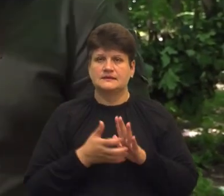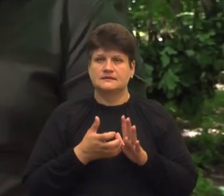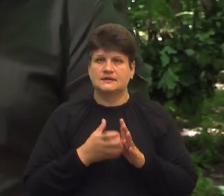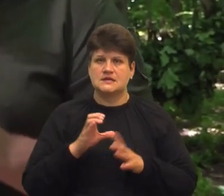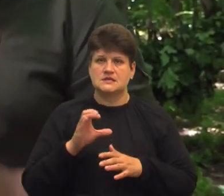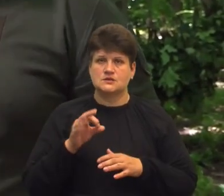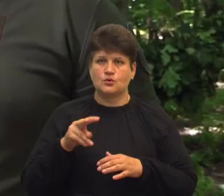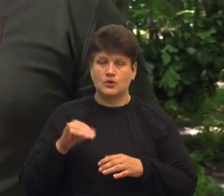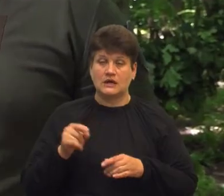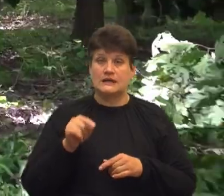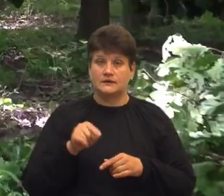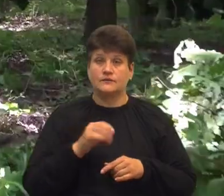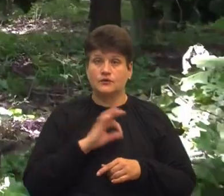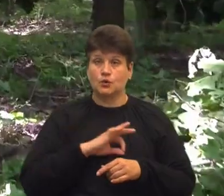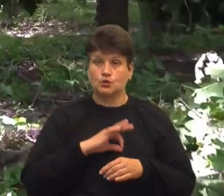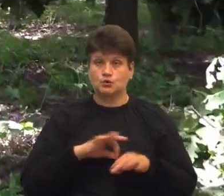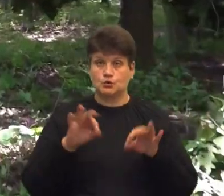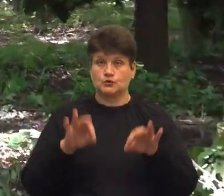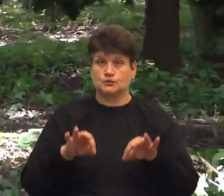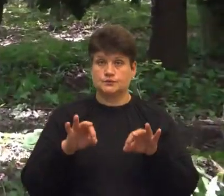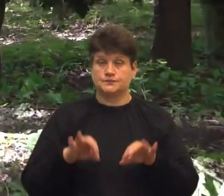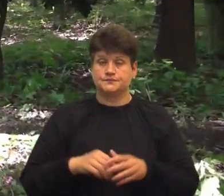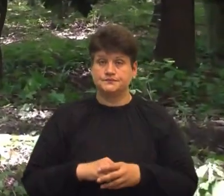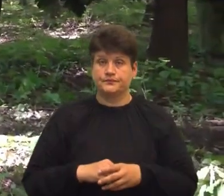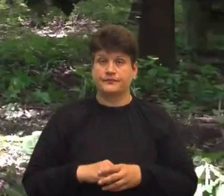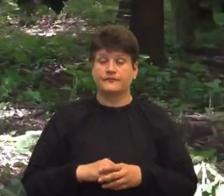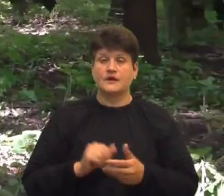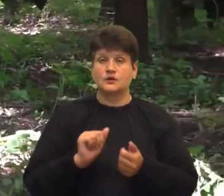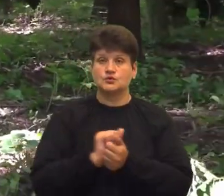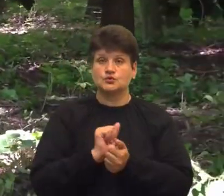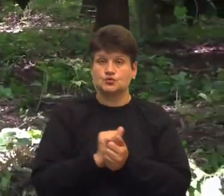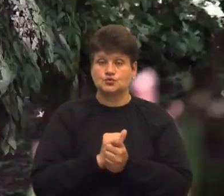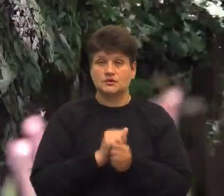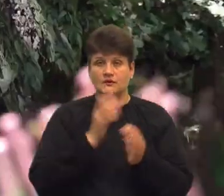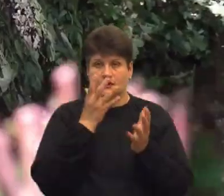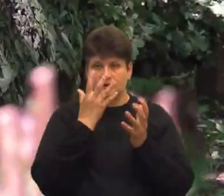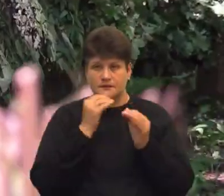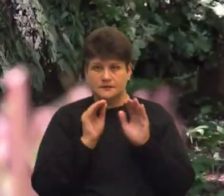для того використовується такий спосіб Висушують корм для тварин у затінку